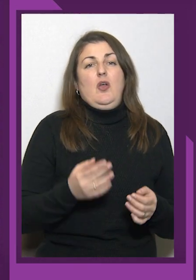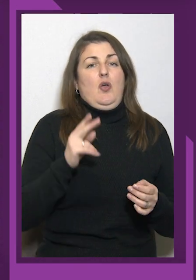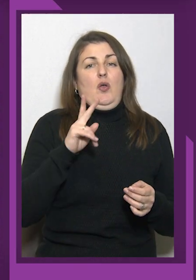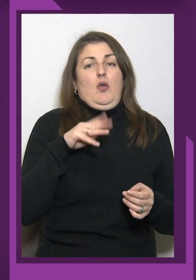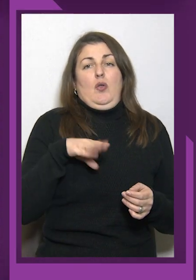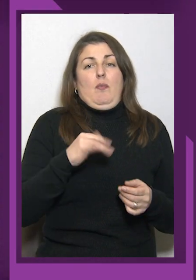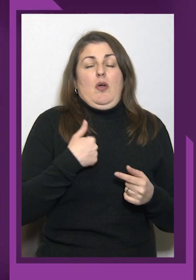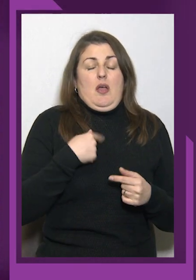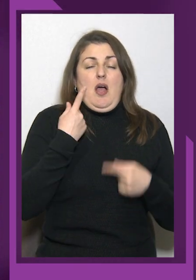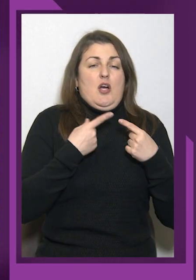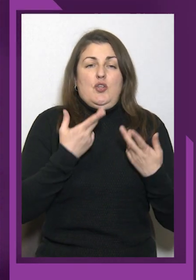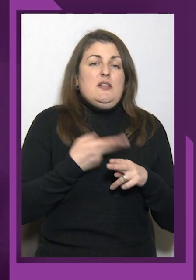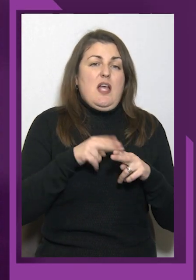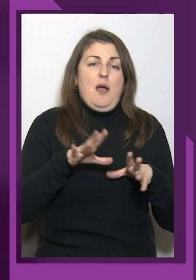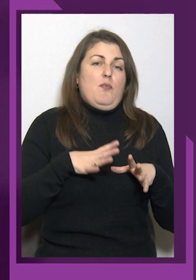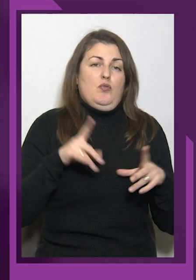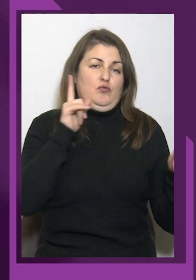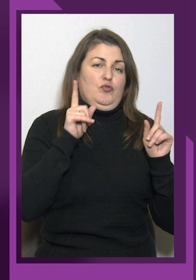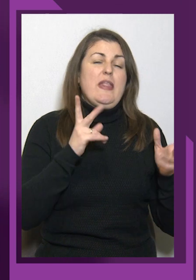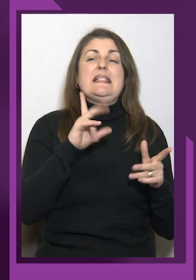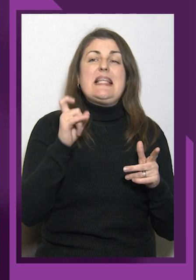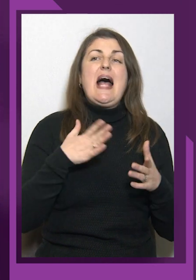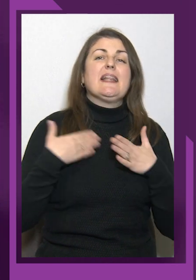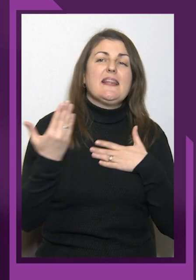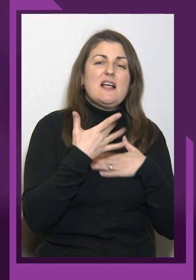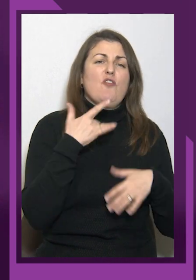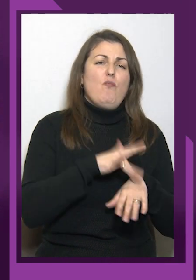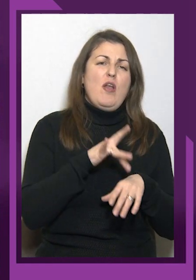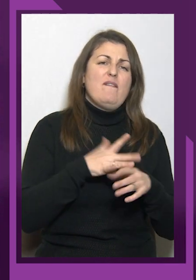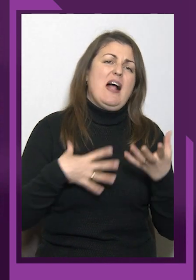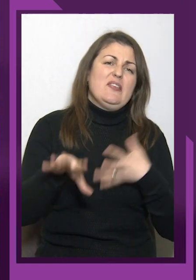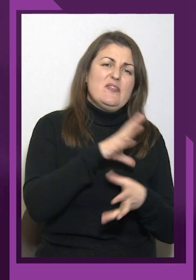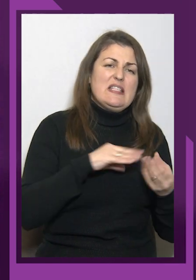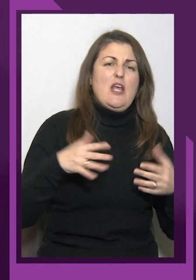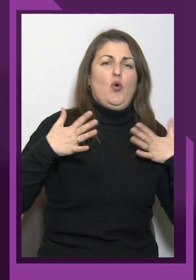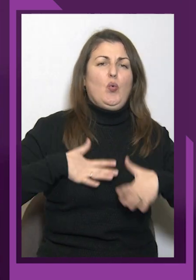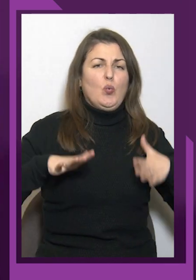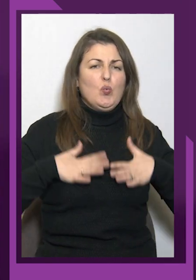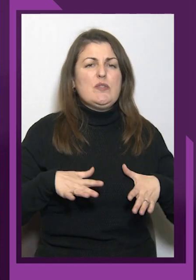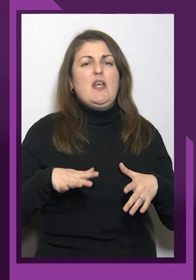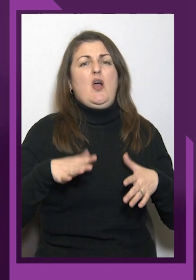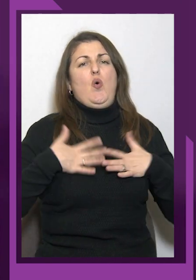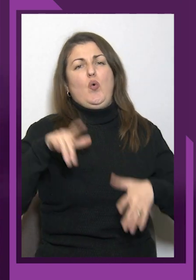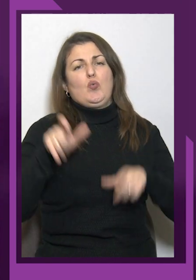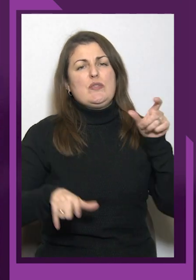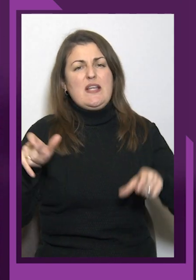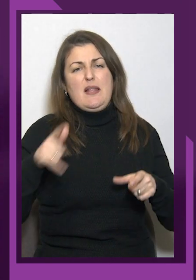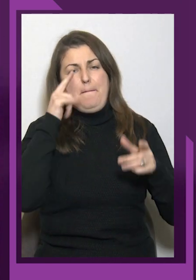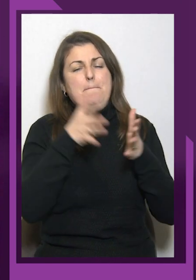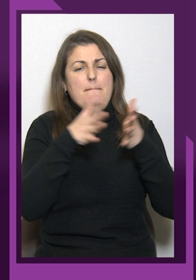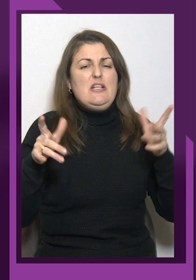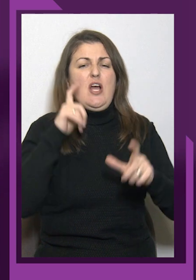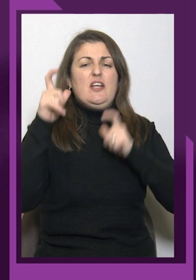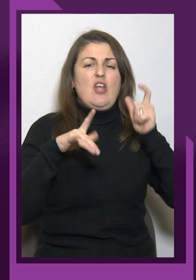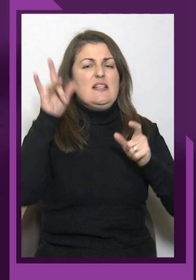боліли всі. Грузія, грузини більше кричать «Слава Україні!» ніж навіть ми. Якщо